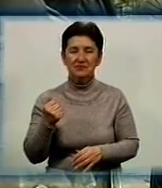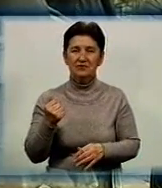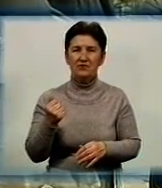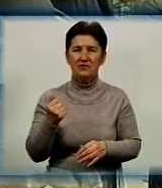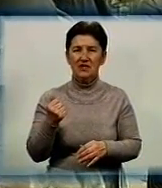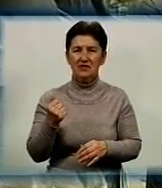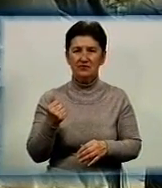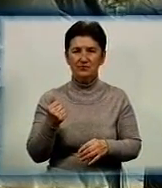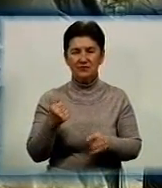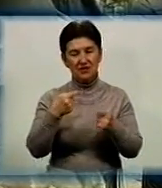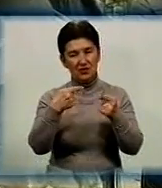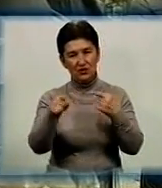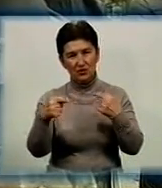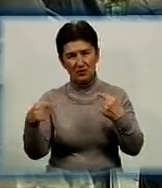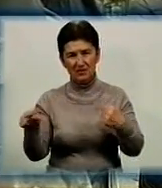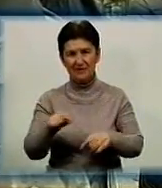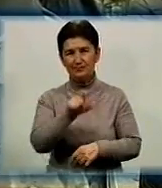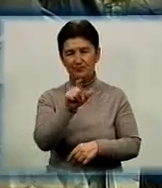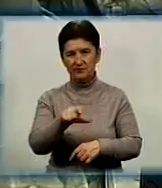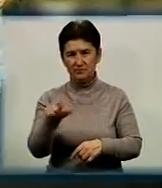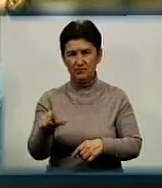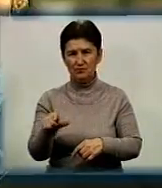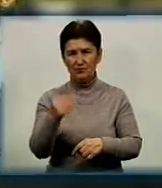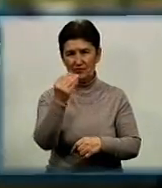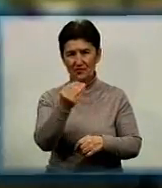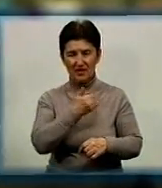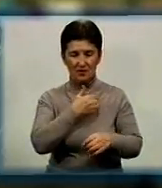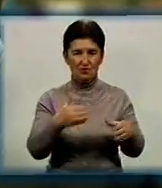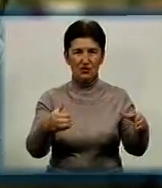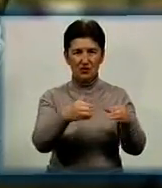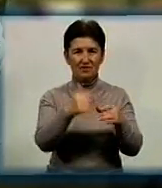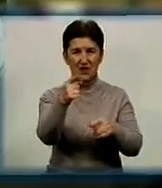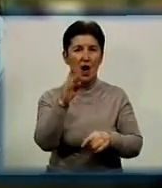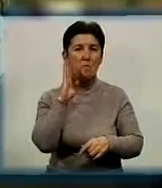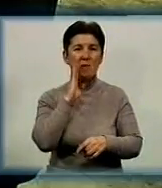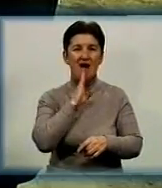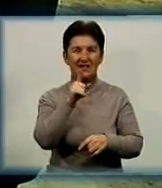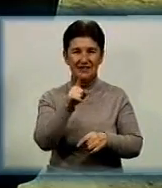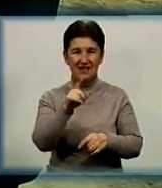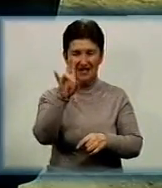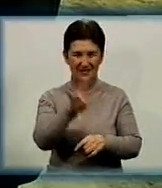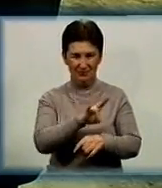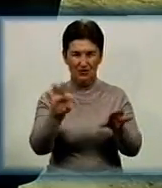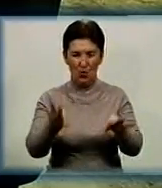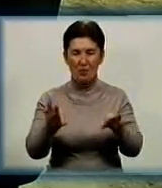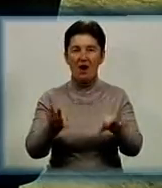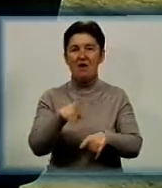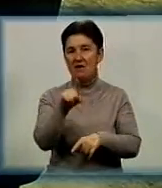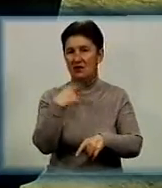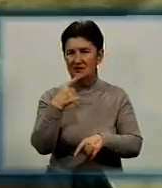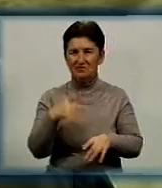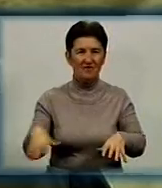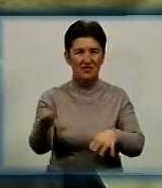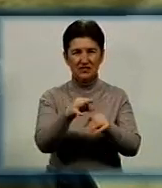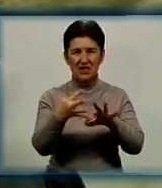Гаркавенка, інші люди з моїх підрозділів. Херщина мати Віктора згадує, провести в останню путь бійця зібралося все